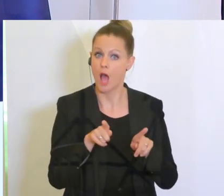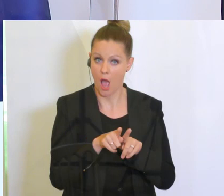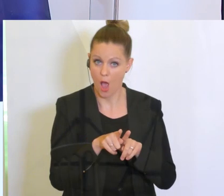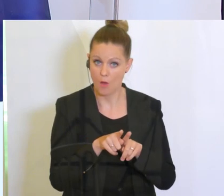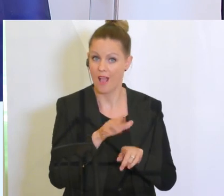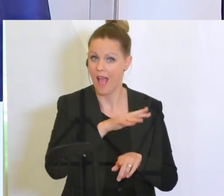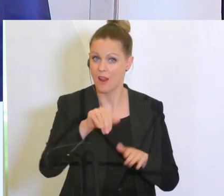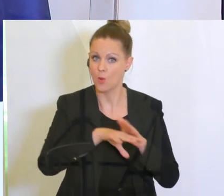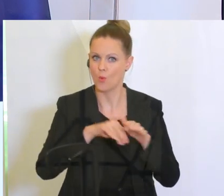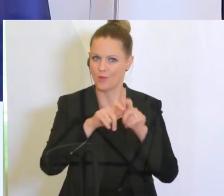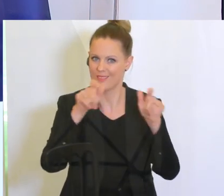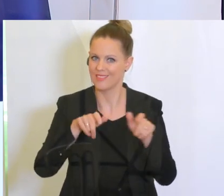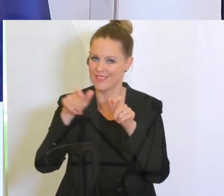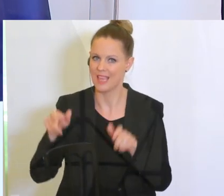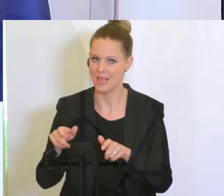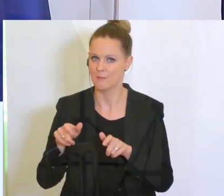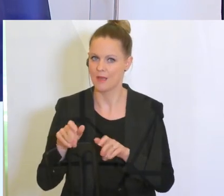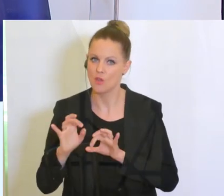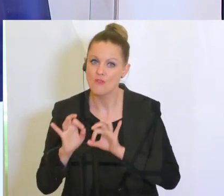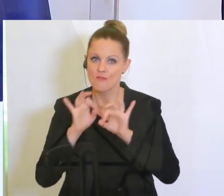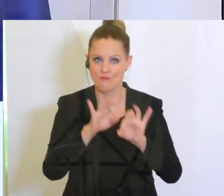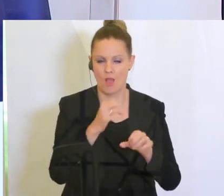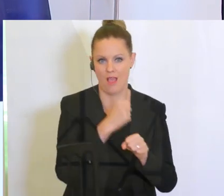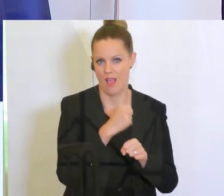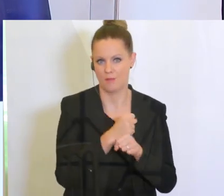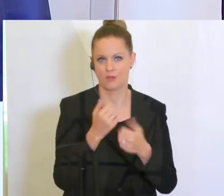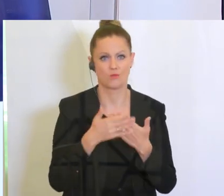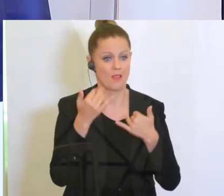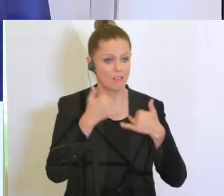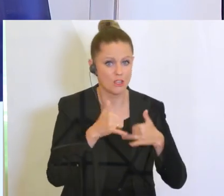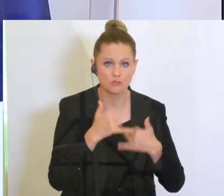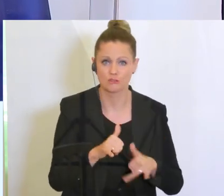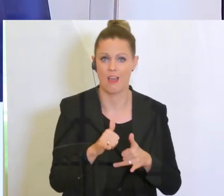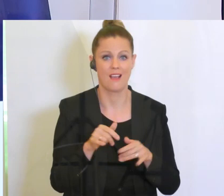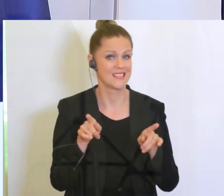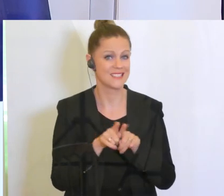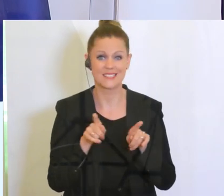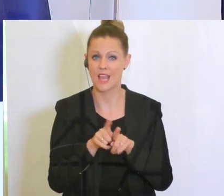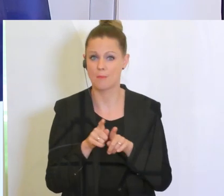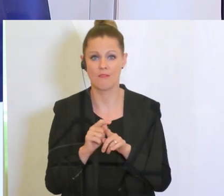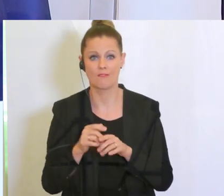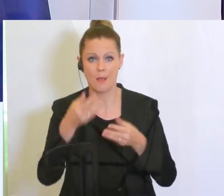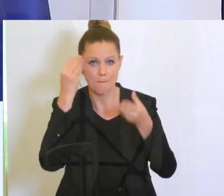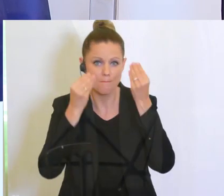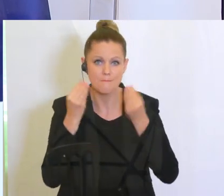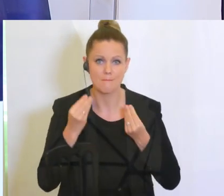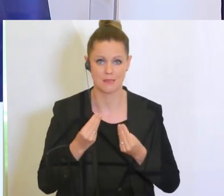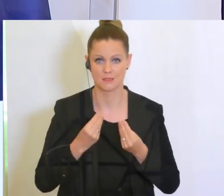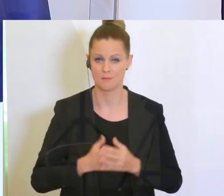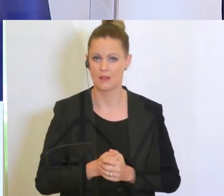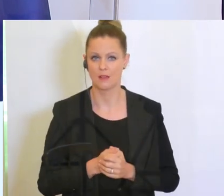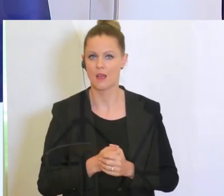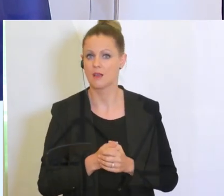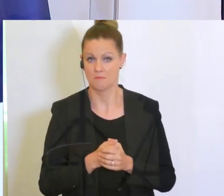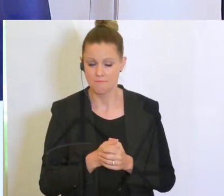um alle Unternehmen, die dafür arbeiten und das ist die Tischlerin der Tischler genauso wie Maskenbildnerinnen und Maskenbildern.